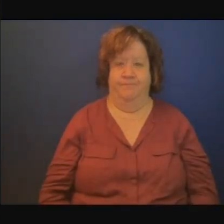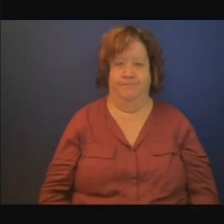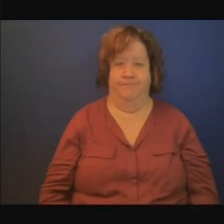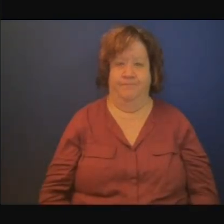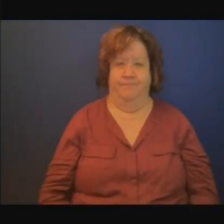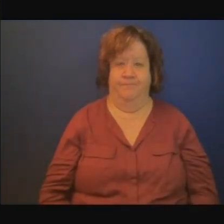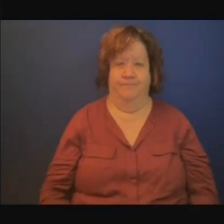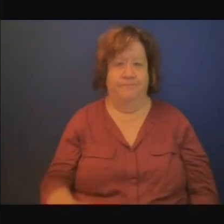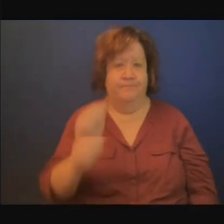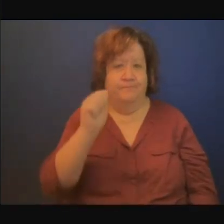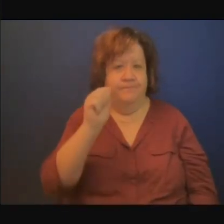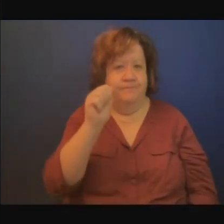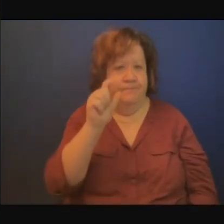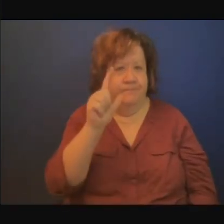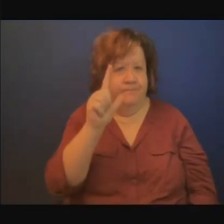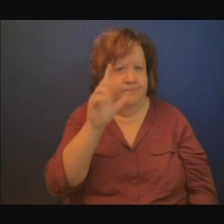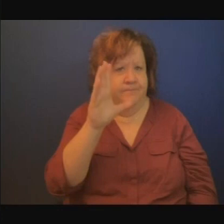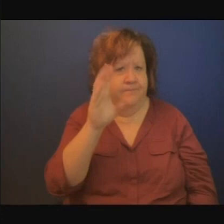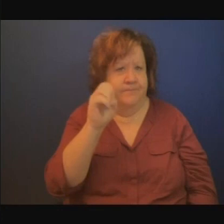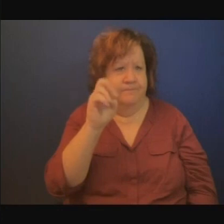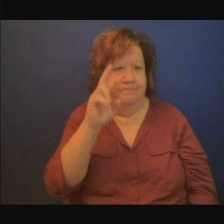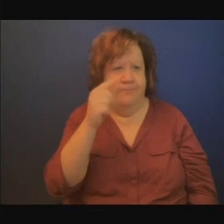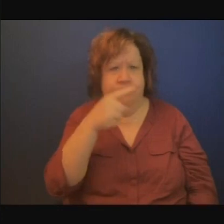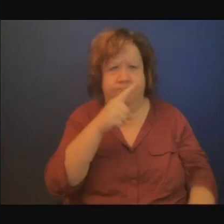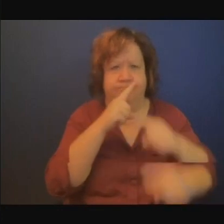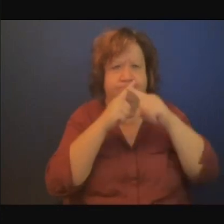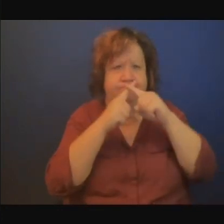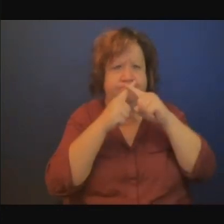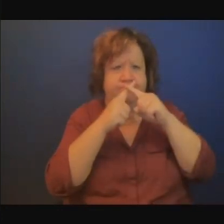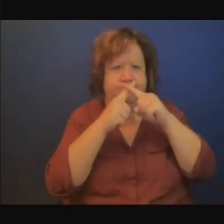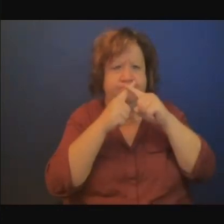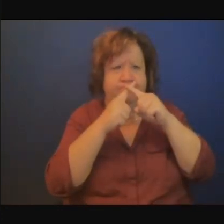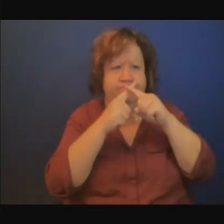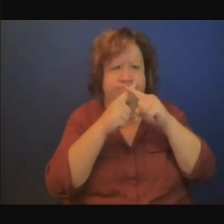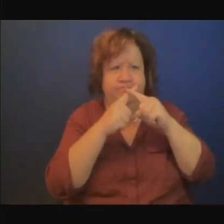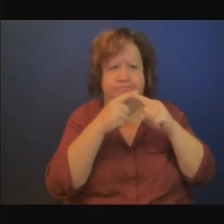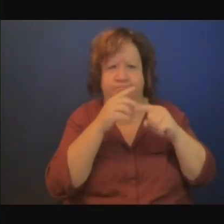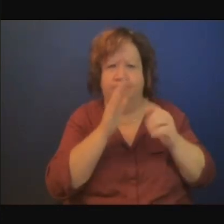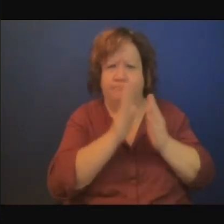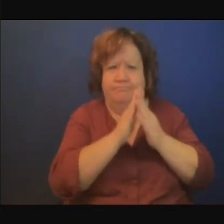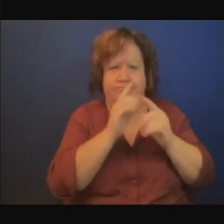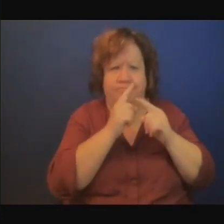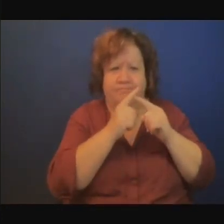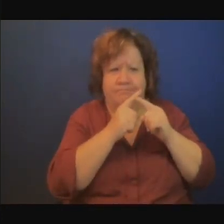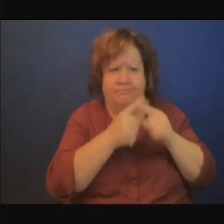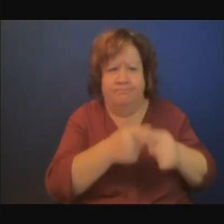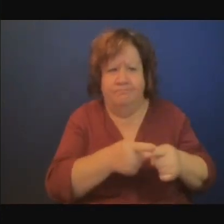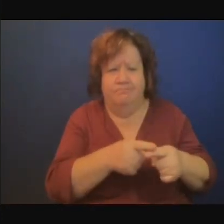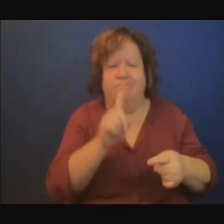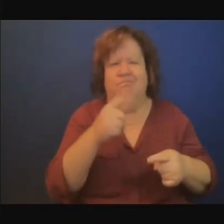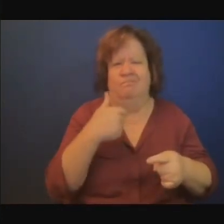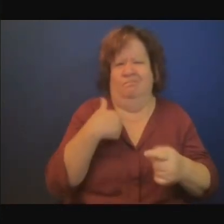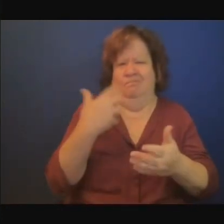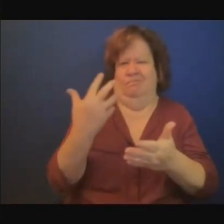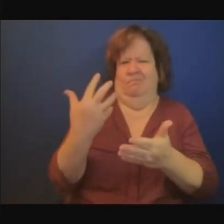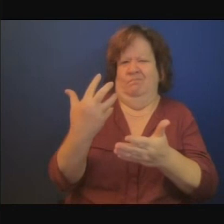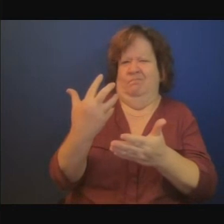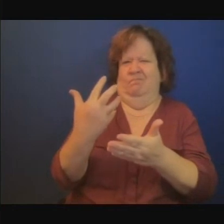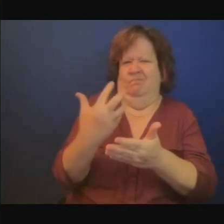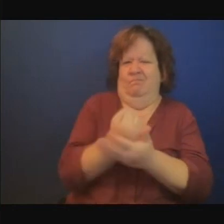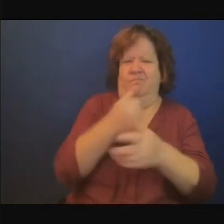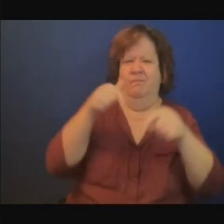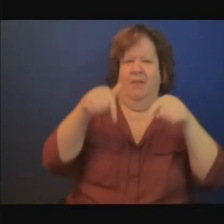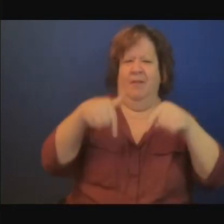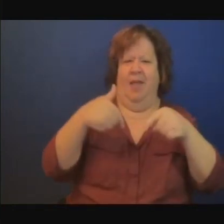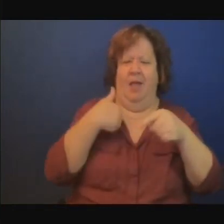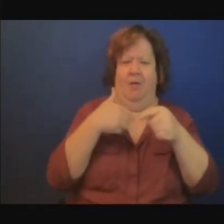Albert, votre micro n'est pas allumé. Et j'aimerais saisir cette occasion aussi pour dire ceci, si l'un des membres du